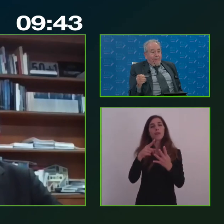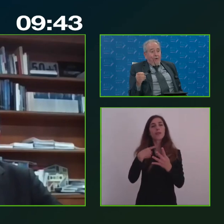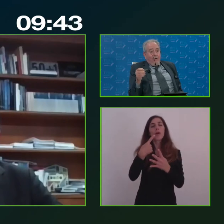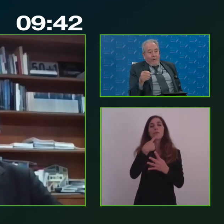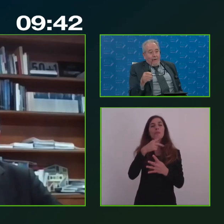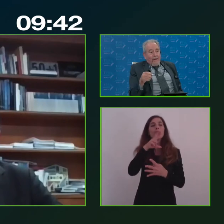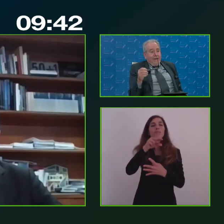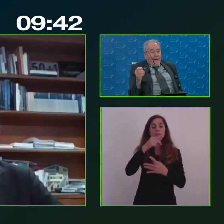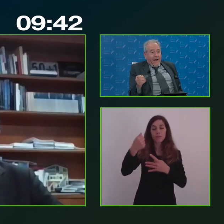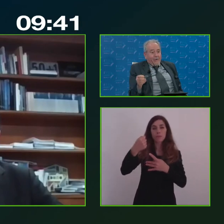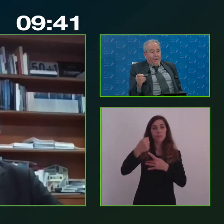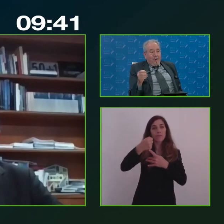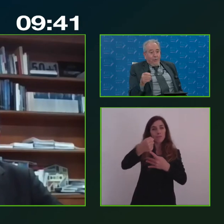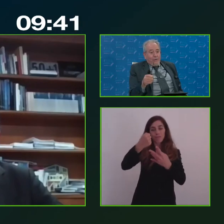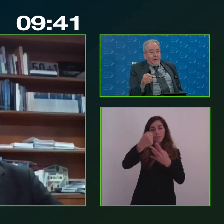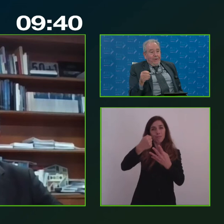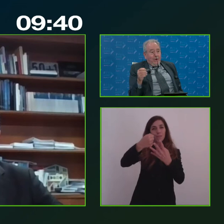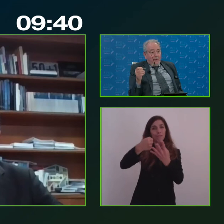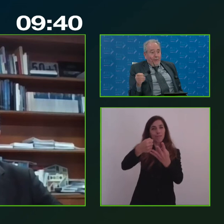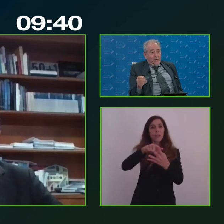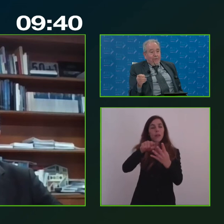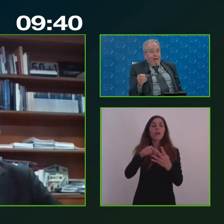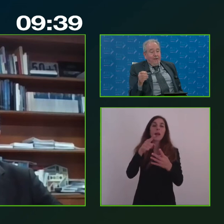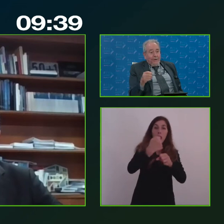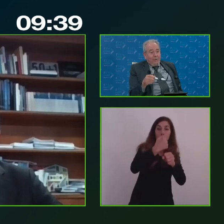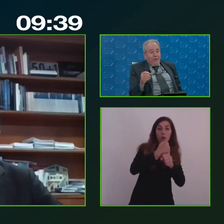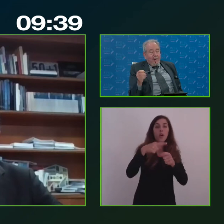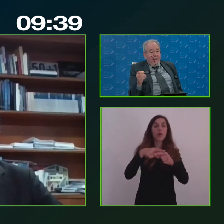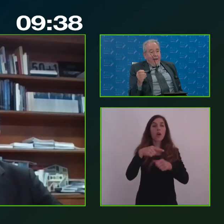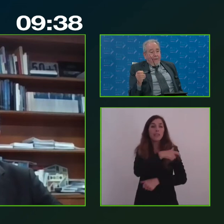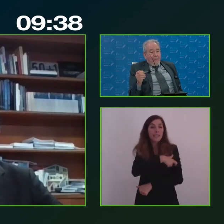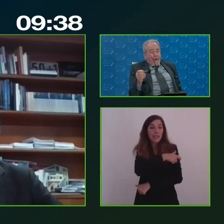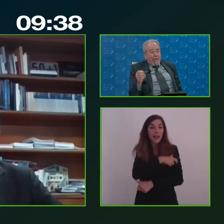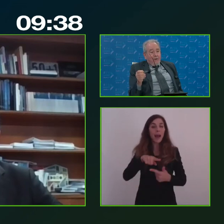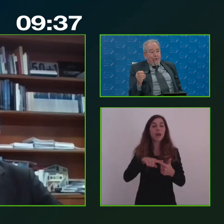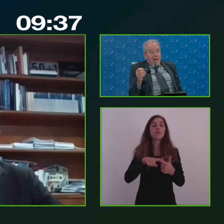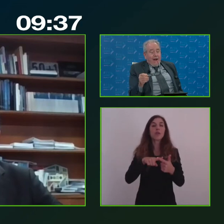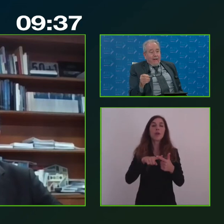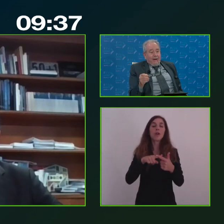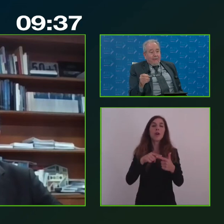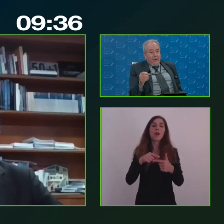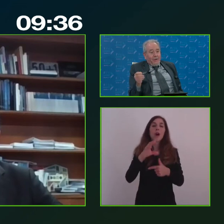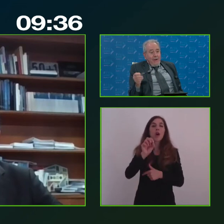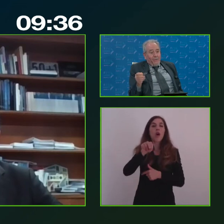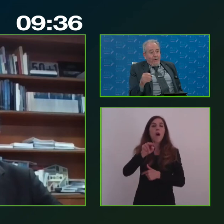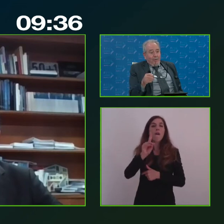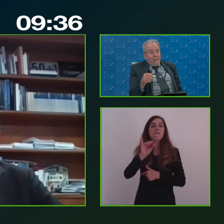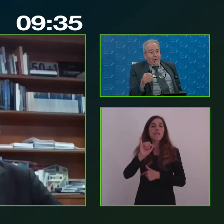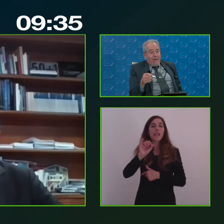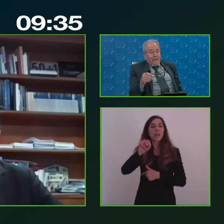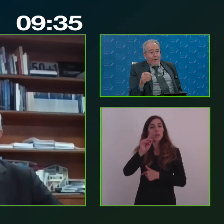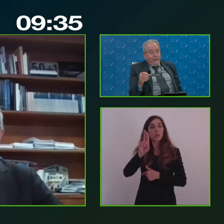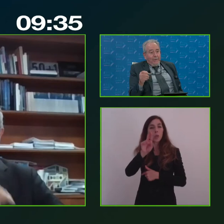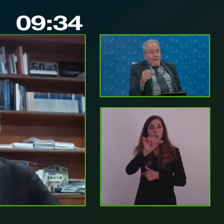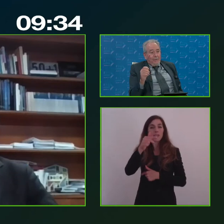del lavoro e quindi il sindacato, dell'industria e quindi di confindustria, delle istituzioni avremo la regione siciliana e dell'associazionismo avremo un